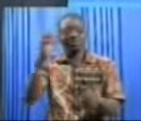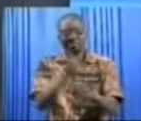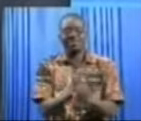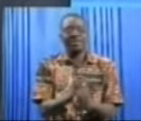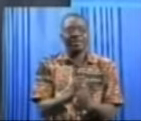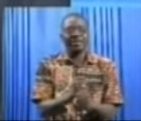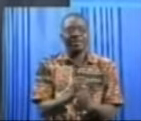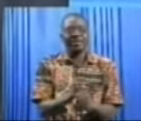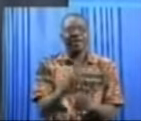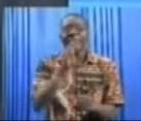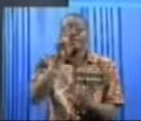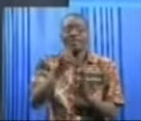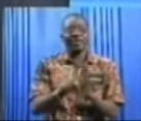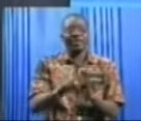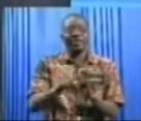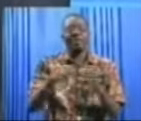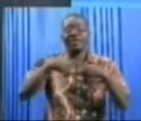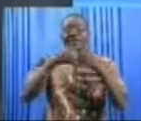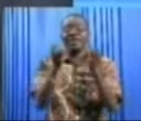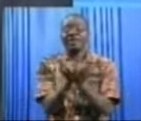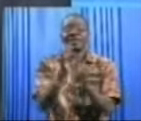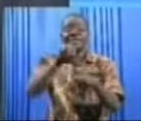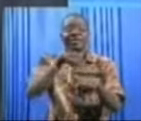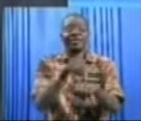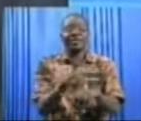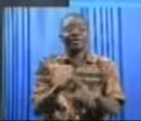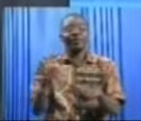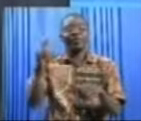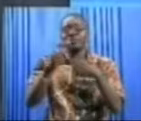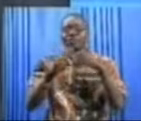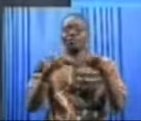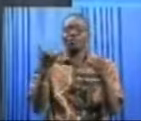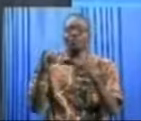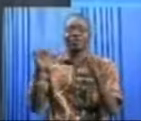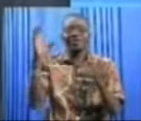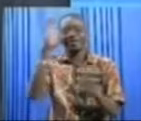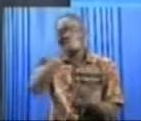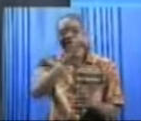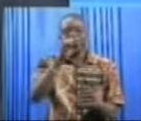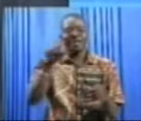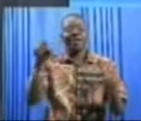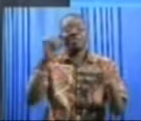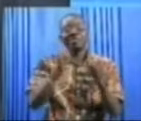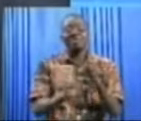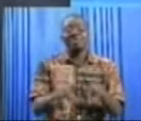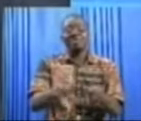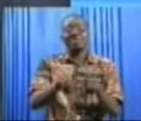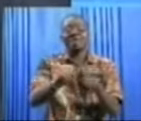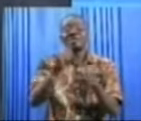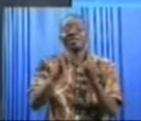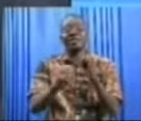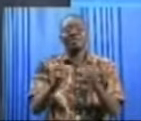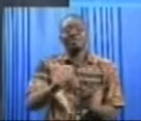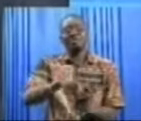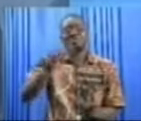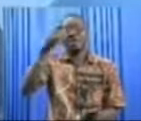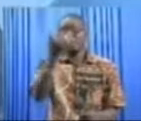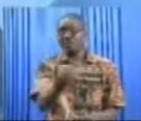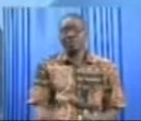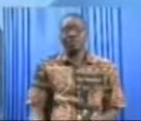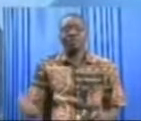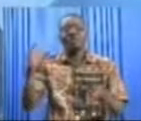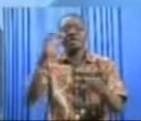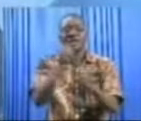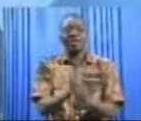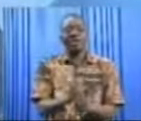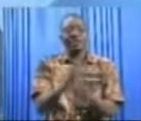franchement, l'équipe nigérienne va jouer crânement sa chance, même si elle n'a pas grande chose à gagner à cette rencontre-là. Sauf qu'elle a son